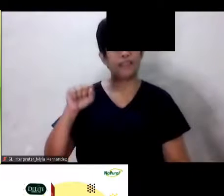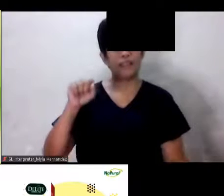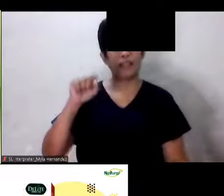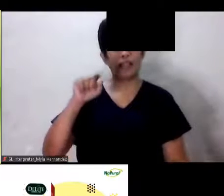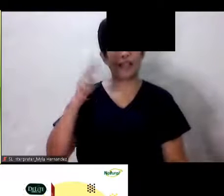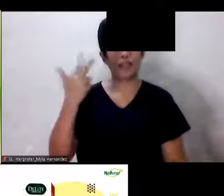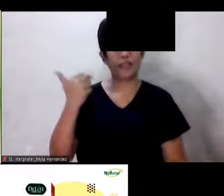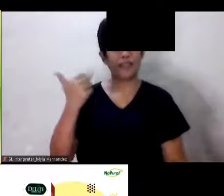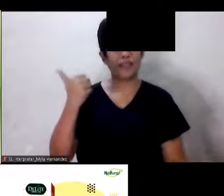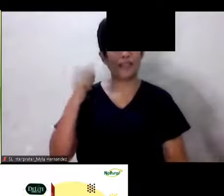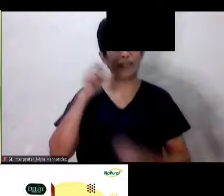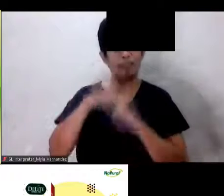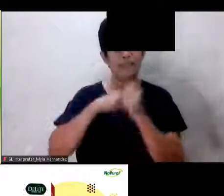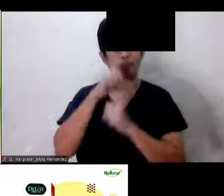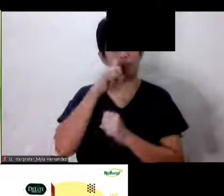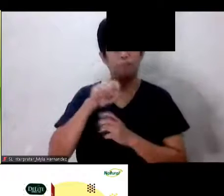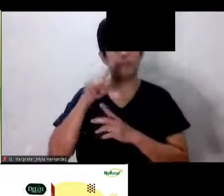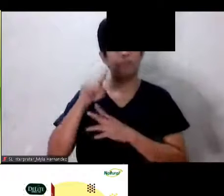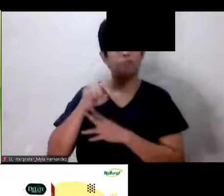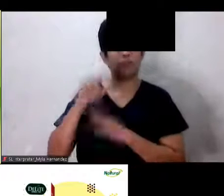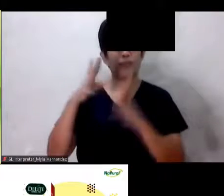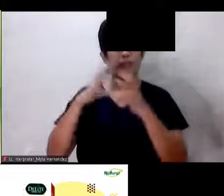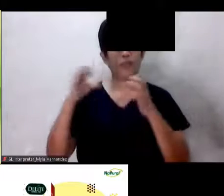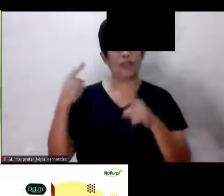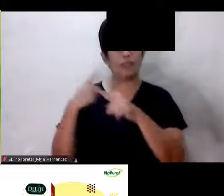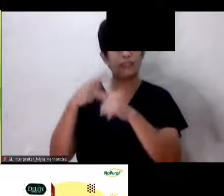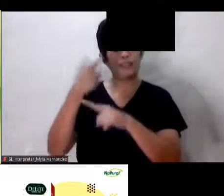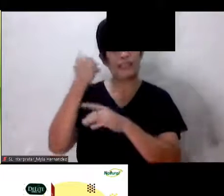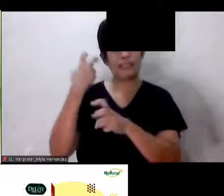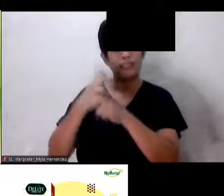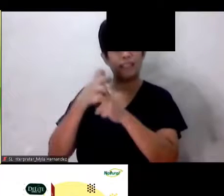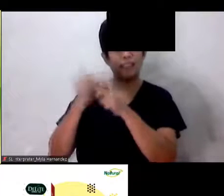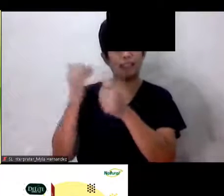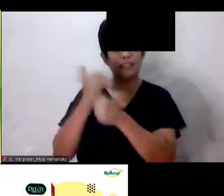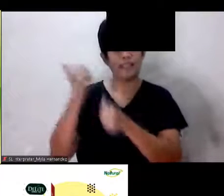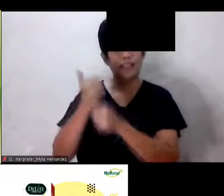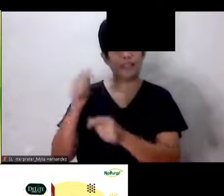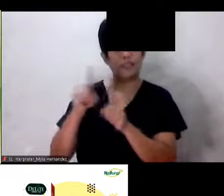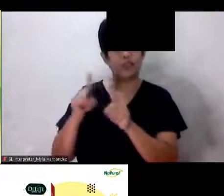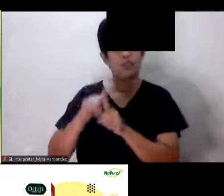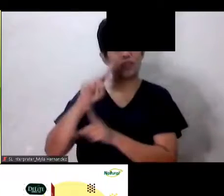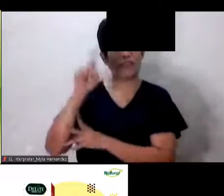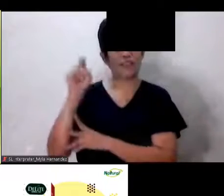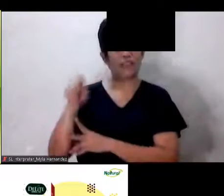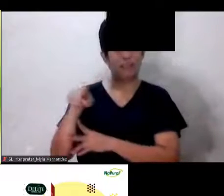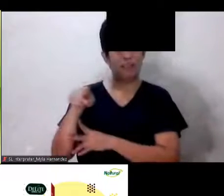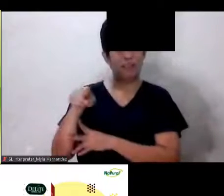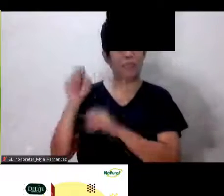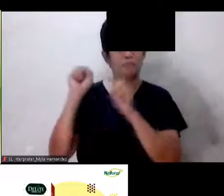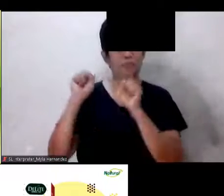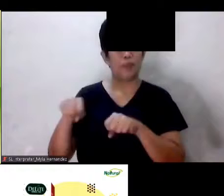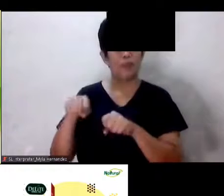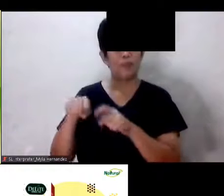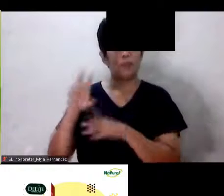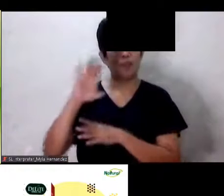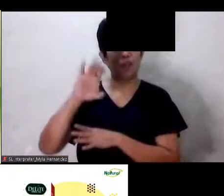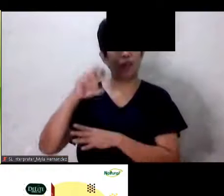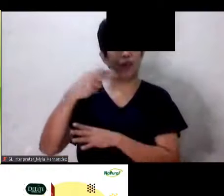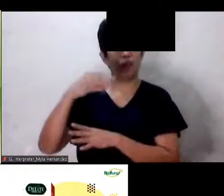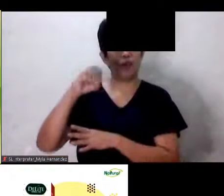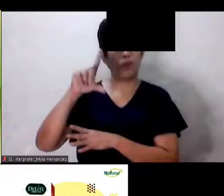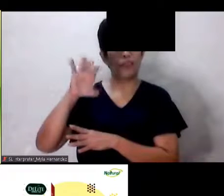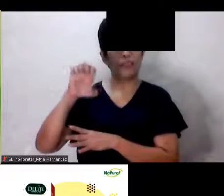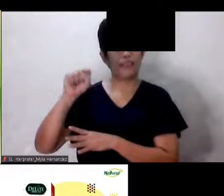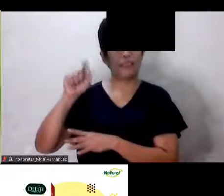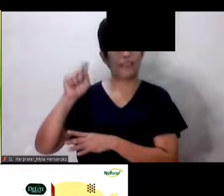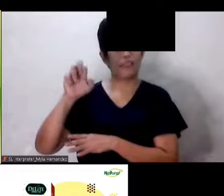Ampalea Plus Dahil nahihirapan dumumi Tapos tinatanong na din kung yung Ampalea Plus daw Ay pwede rin daw ba sa kolesterol Nagpapababa